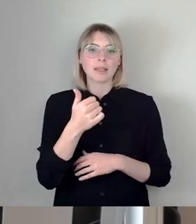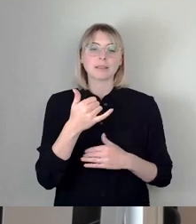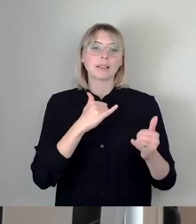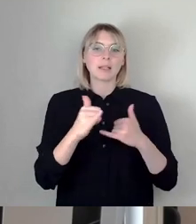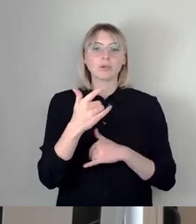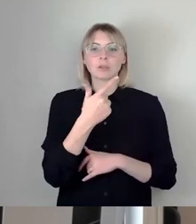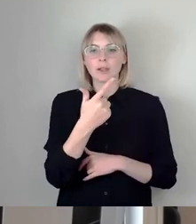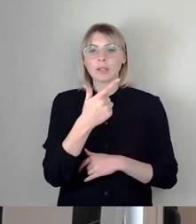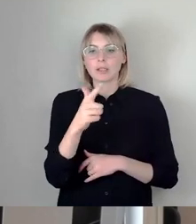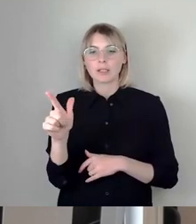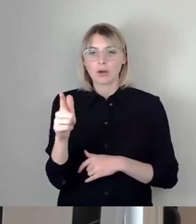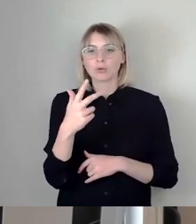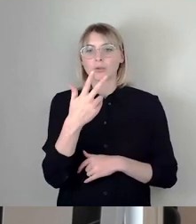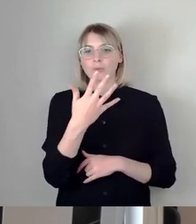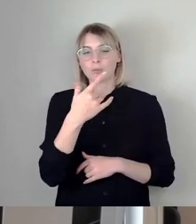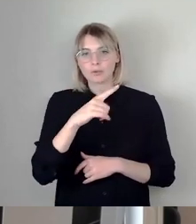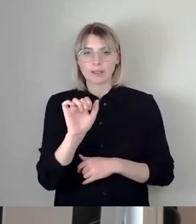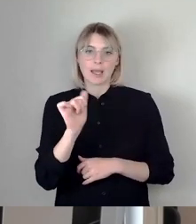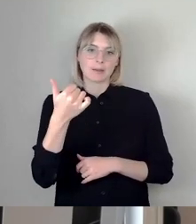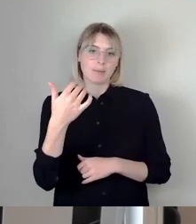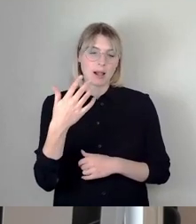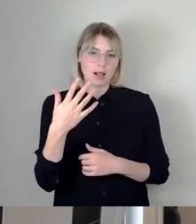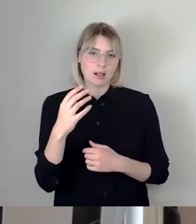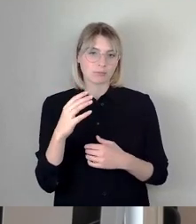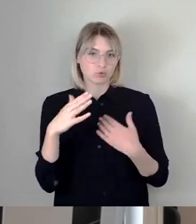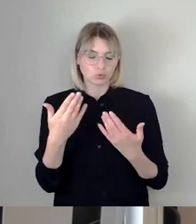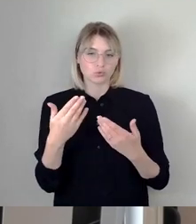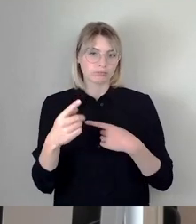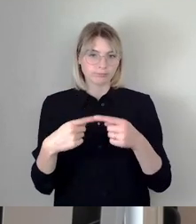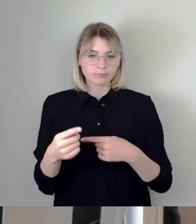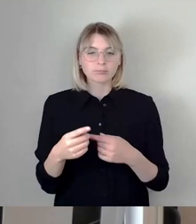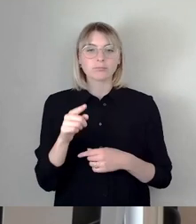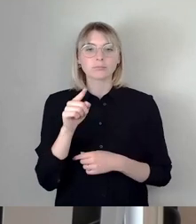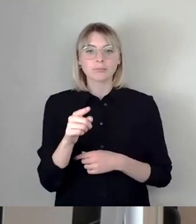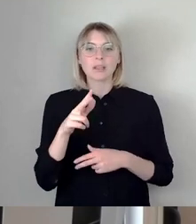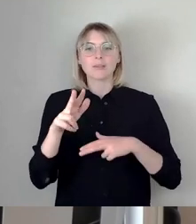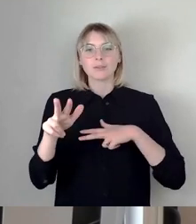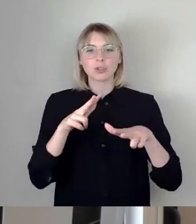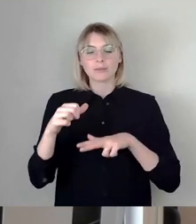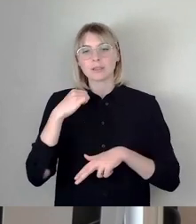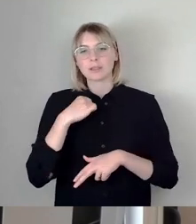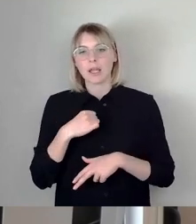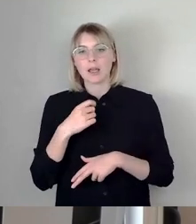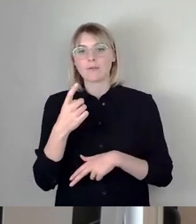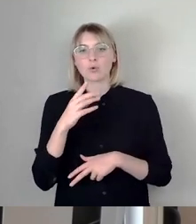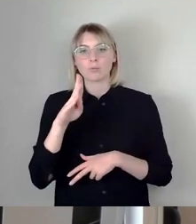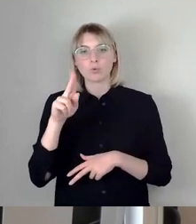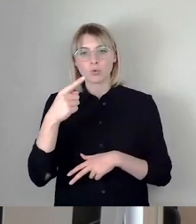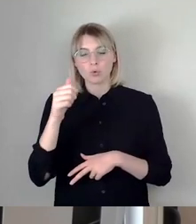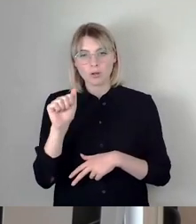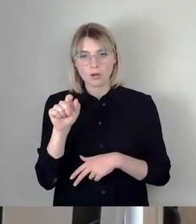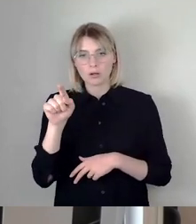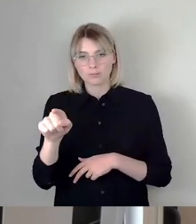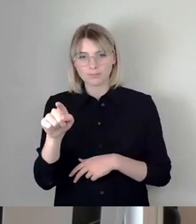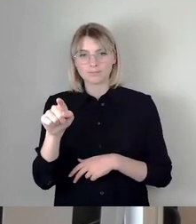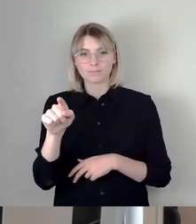Diese Gesellschaft wird als rechtlicher und wirtschaftlicher Träger der BOGA fungieren. Zwei Drittel der Gesellschaftsanteile wird die